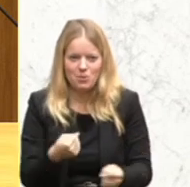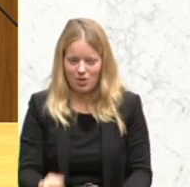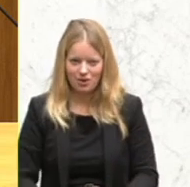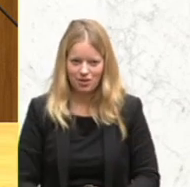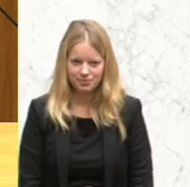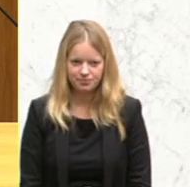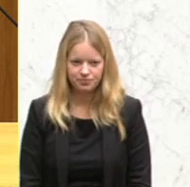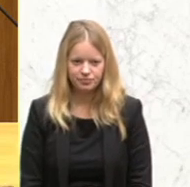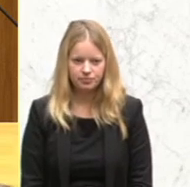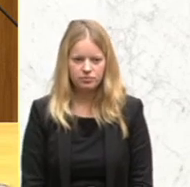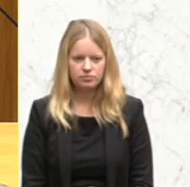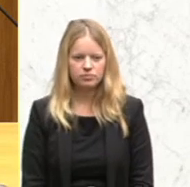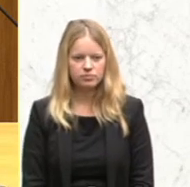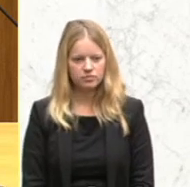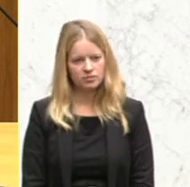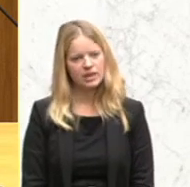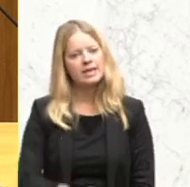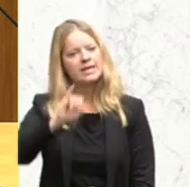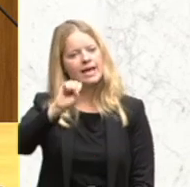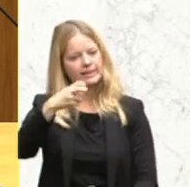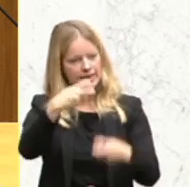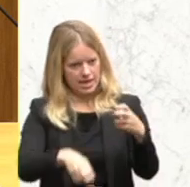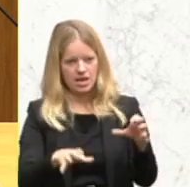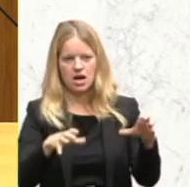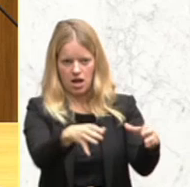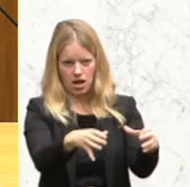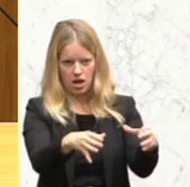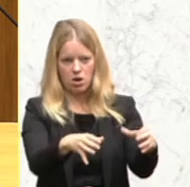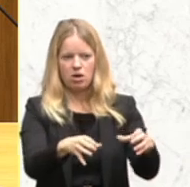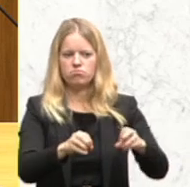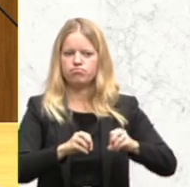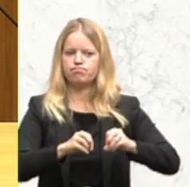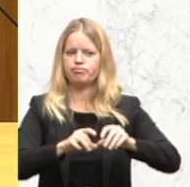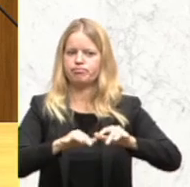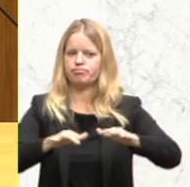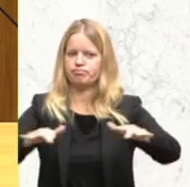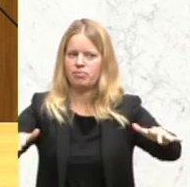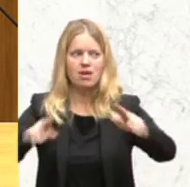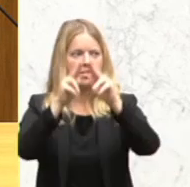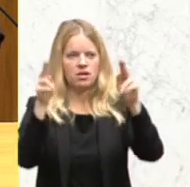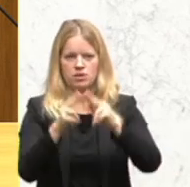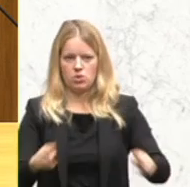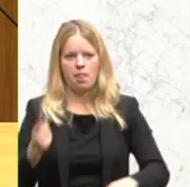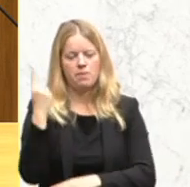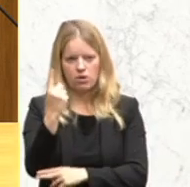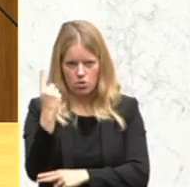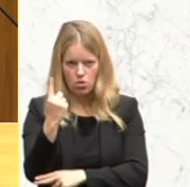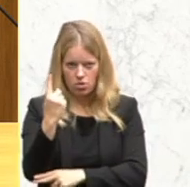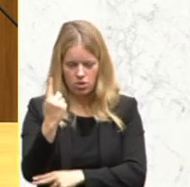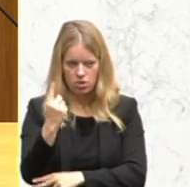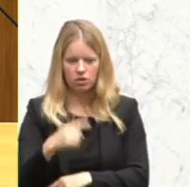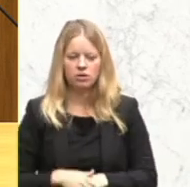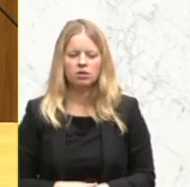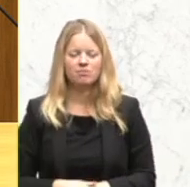Der Dschihadismus ist eine globale Bedrohung, ein sogenannter Game Changer international. Es braucht daher